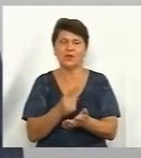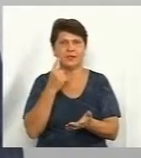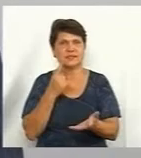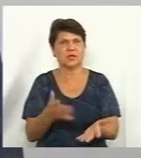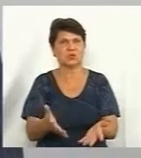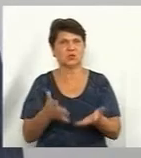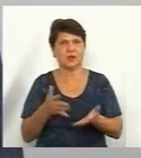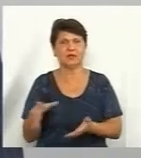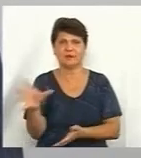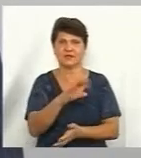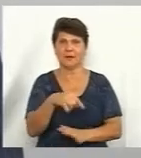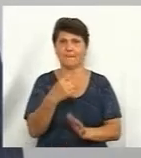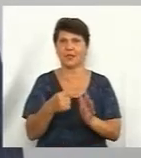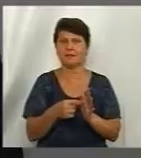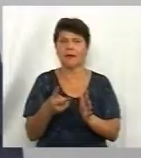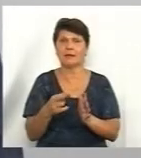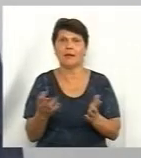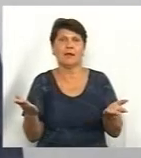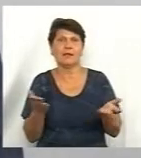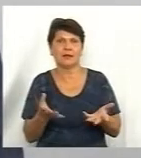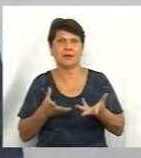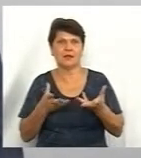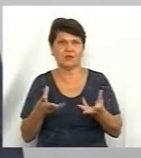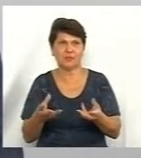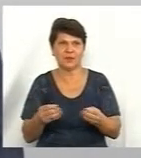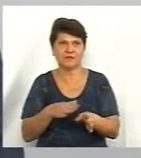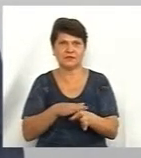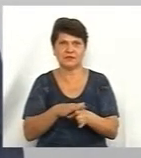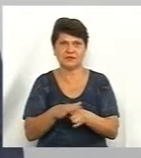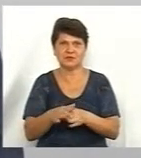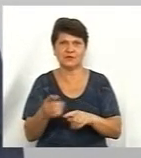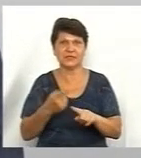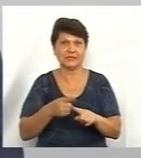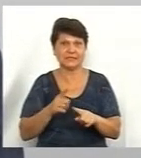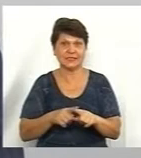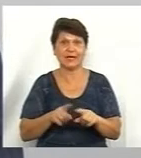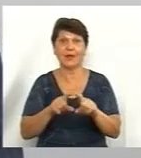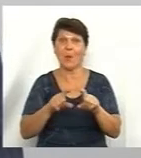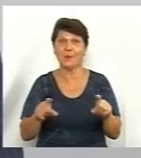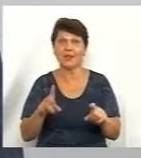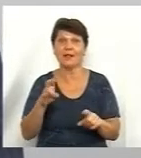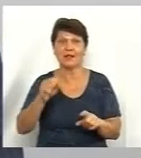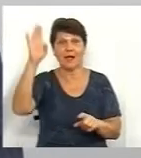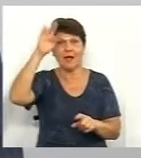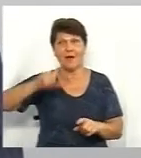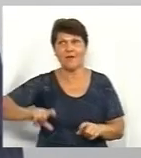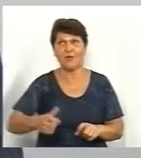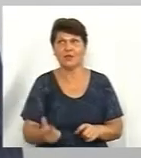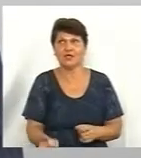який вплив буде здійснювати водні джерела на